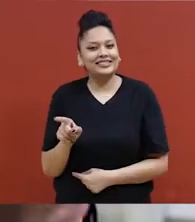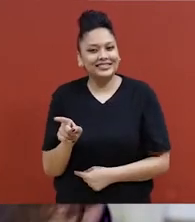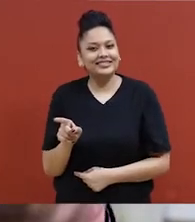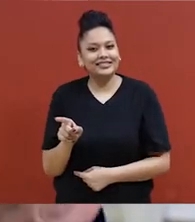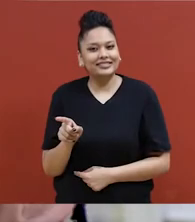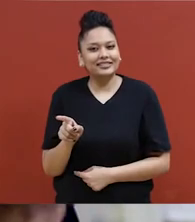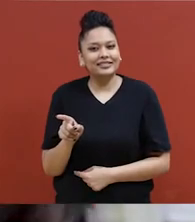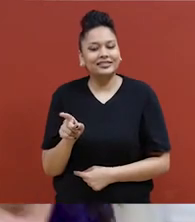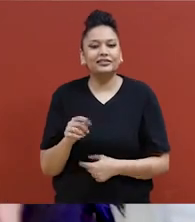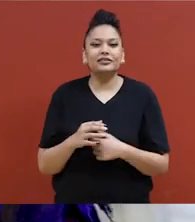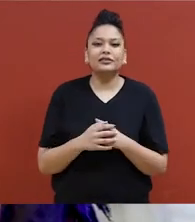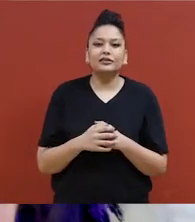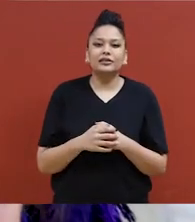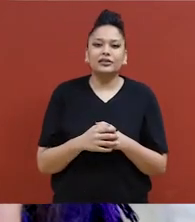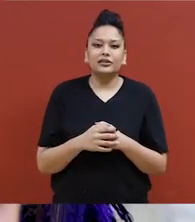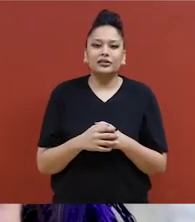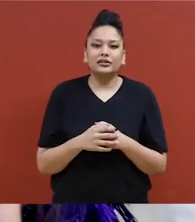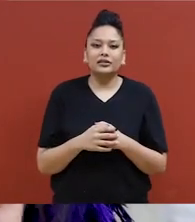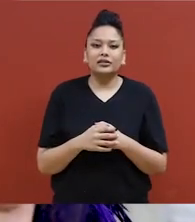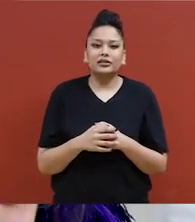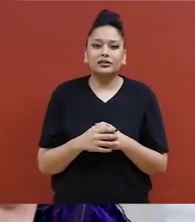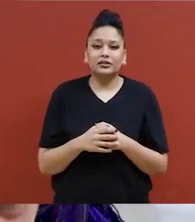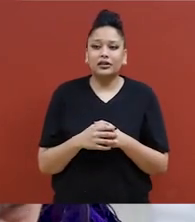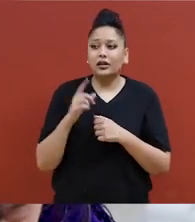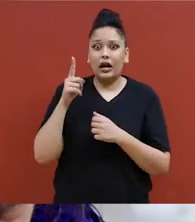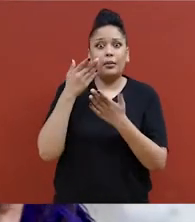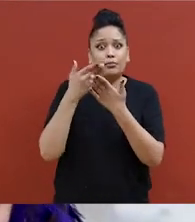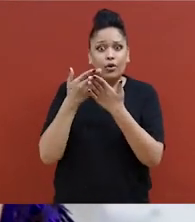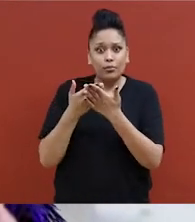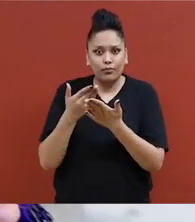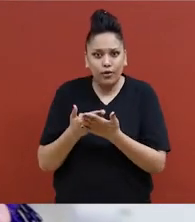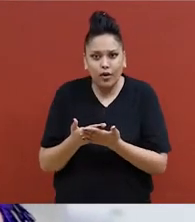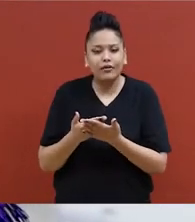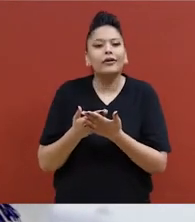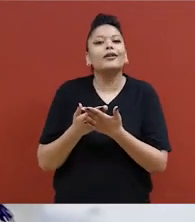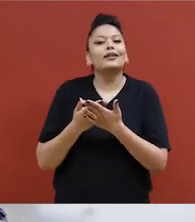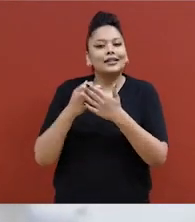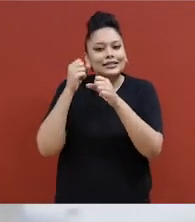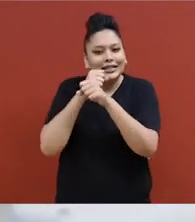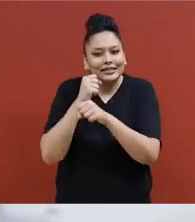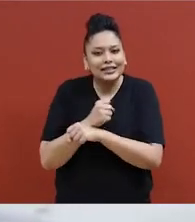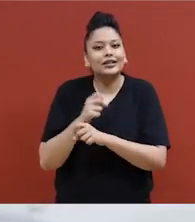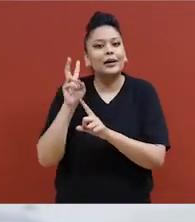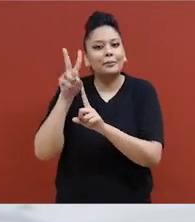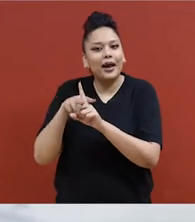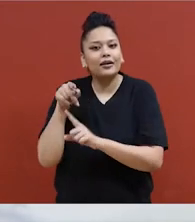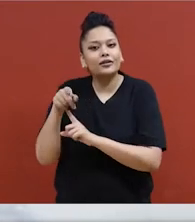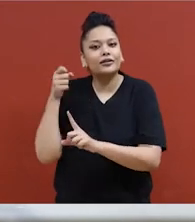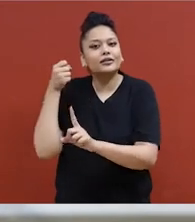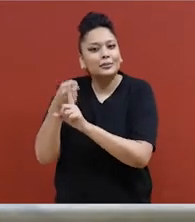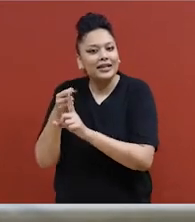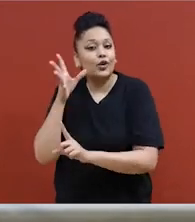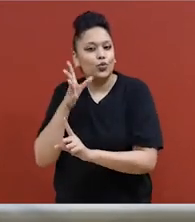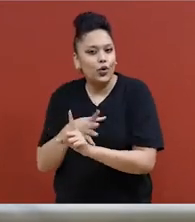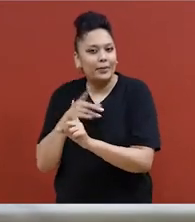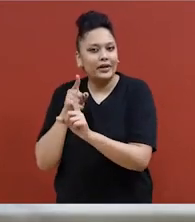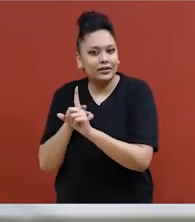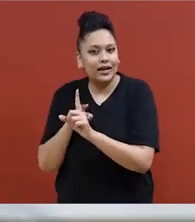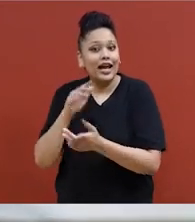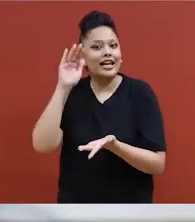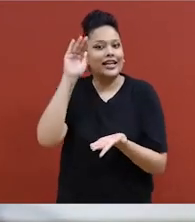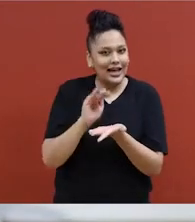Vous savez, ça arrive avec les enfants aussi, non? Les données montrent que ça arrive plus souvent aux femmes qu'aux hommes.